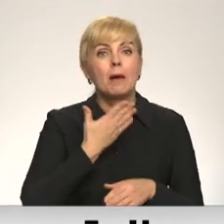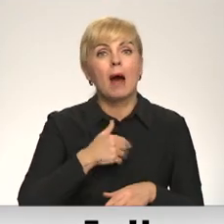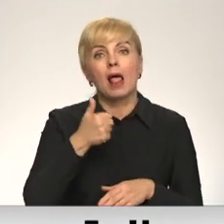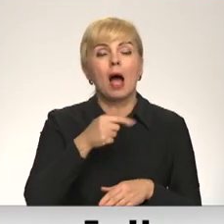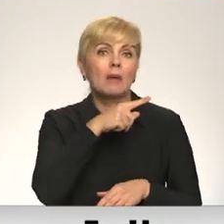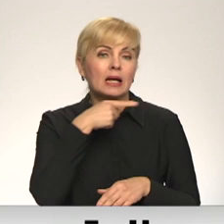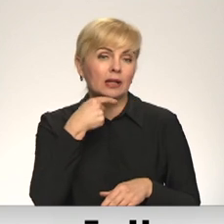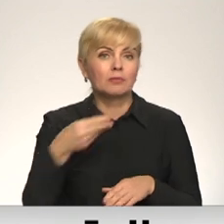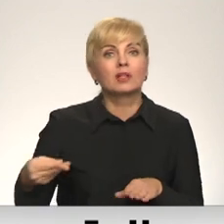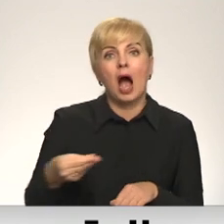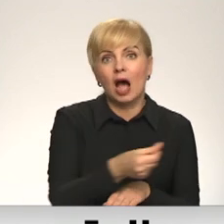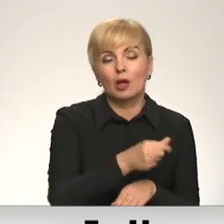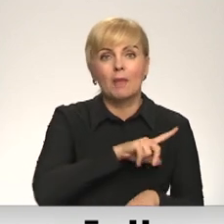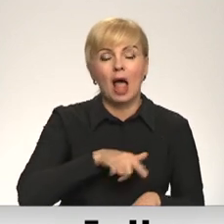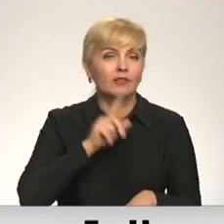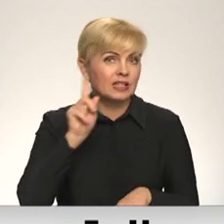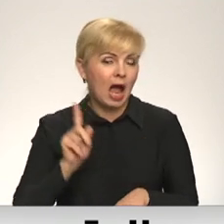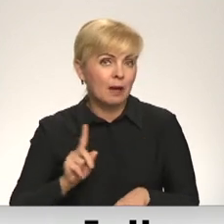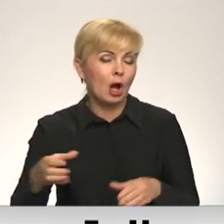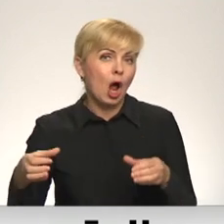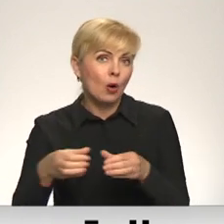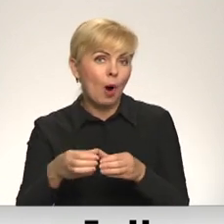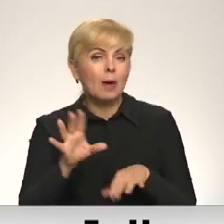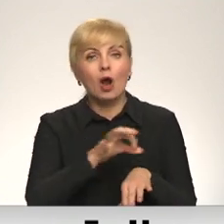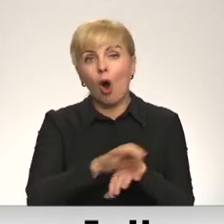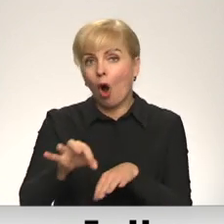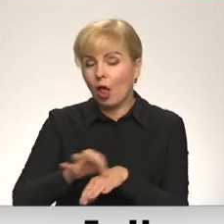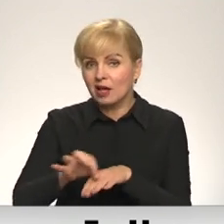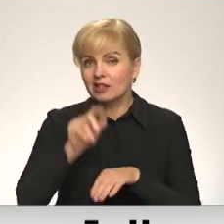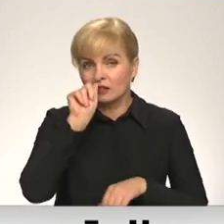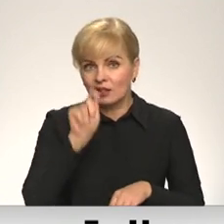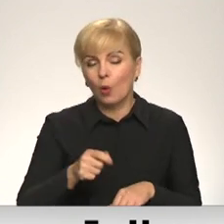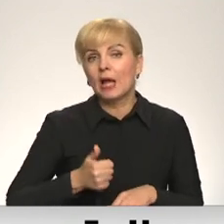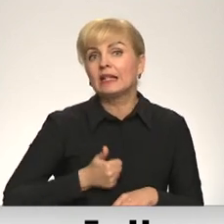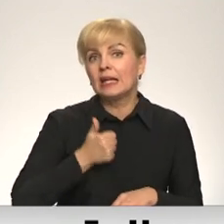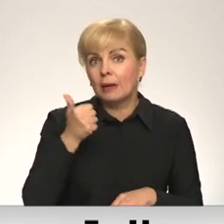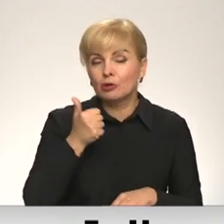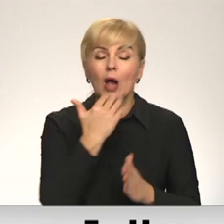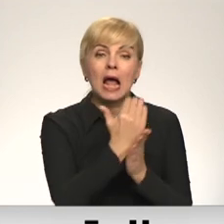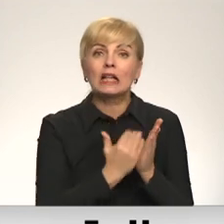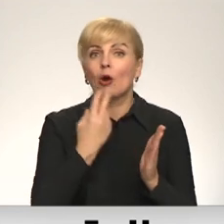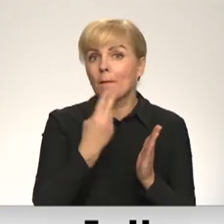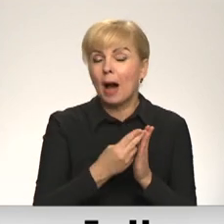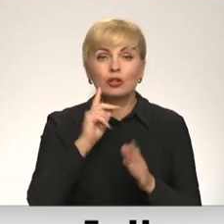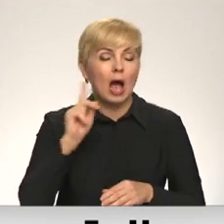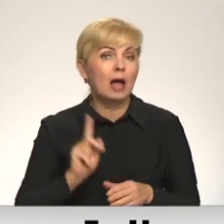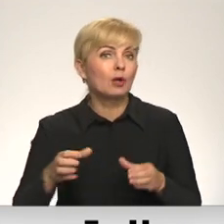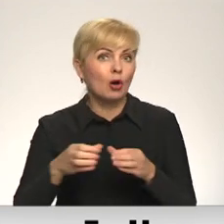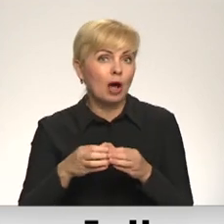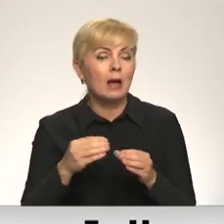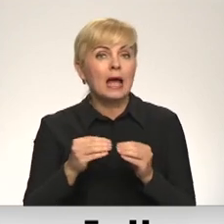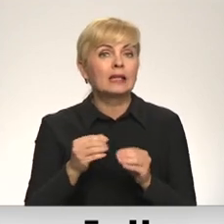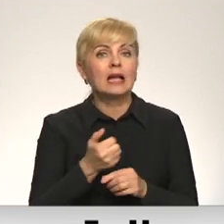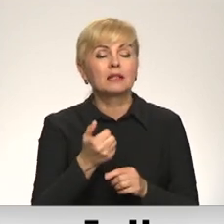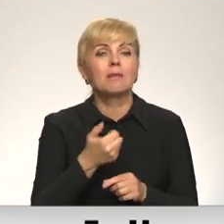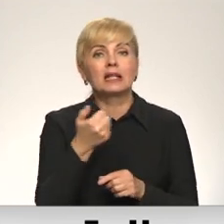gribas atlīdzinājumu Latvijas ebreja kopienai par holokausta dēļ zaudētajiem īpašumiem. Likums parēdz ebreja kopienai desmit gadu